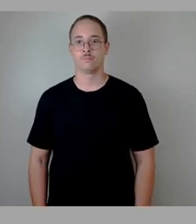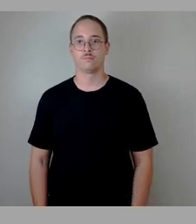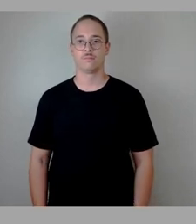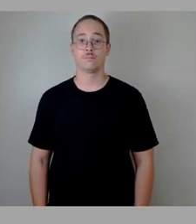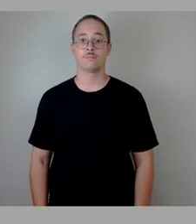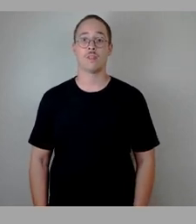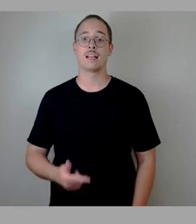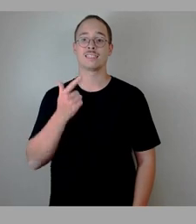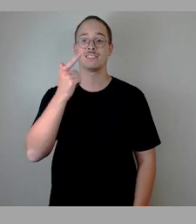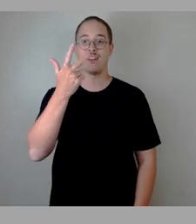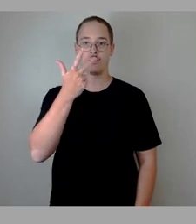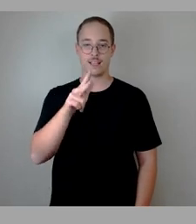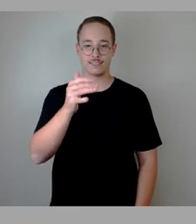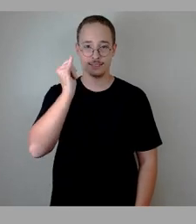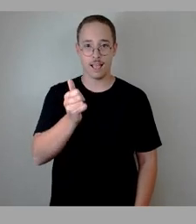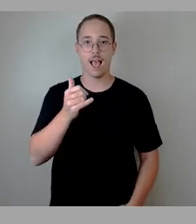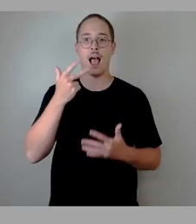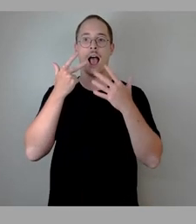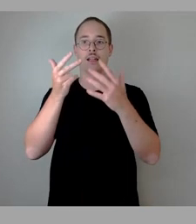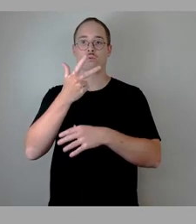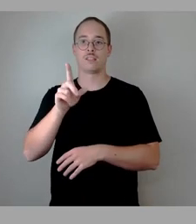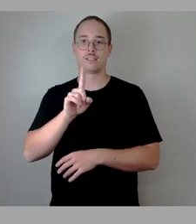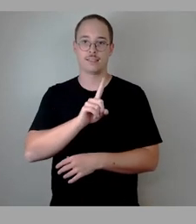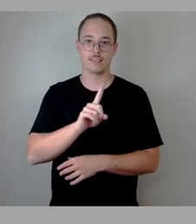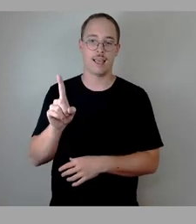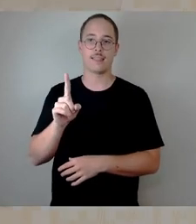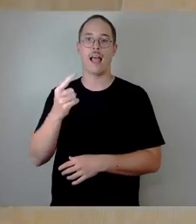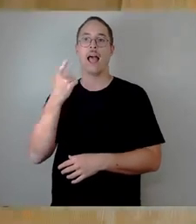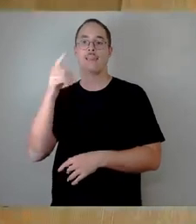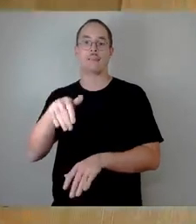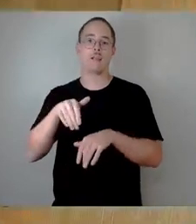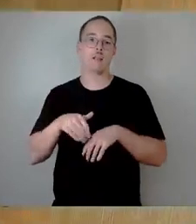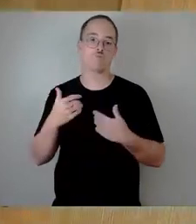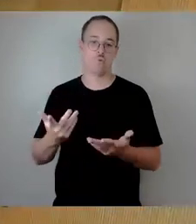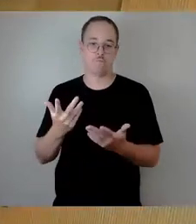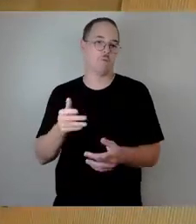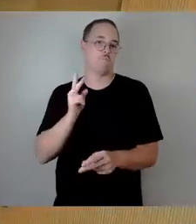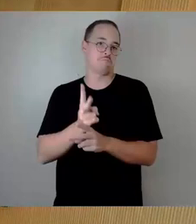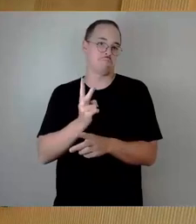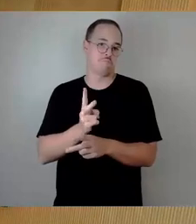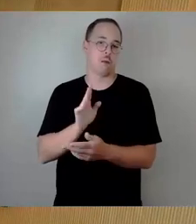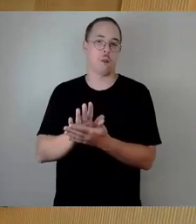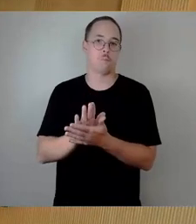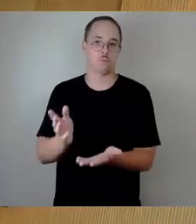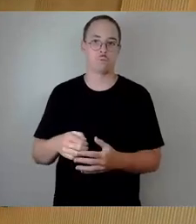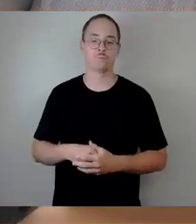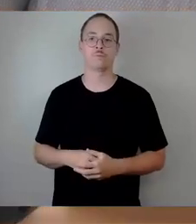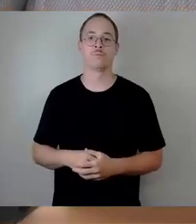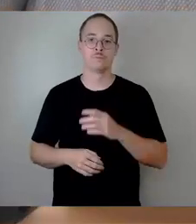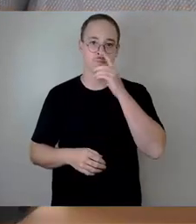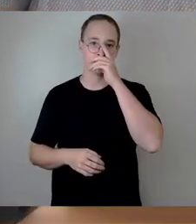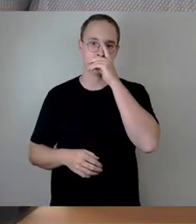32, ja, 38, nein, eine Enthaltung. Dann bleibt es bei den üblichen Regelungen. Das heißt, wir stimmen jetzt zunächst immer von den